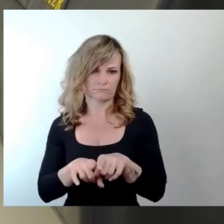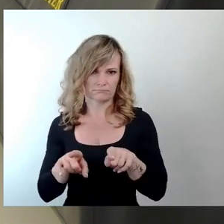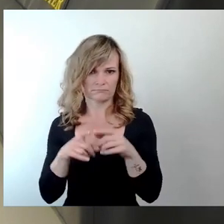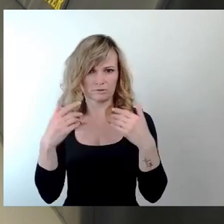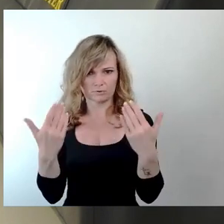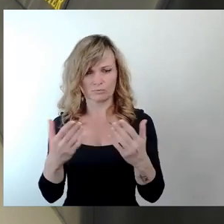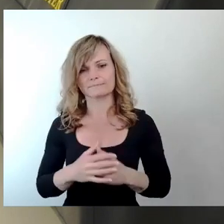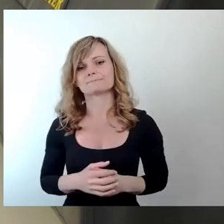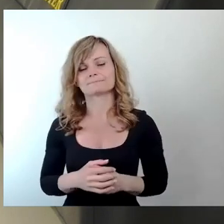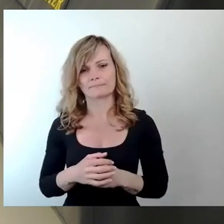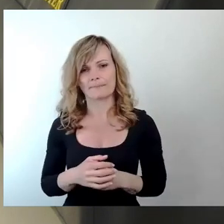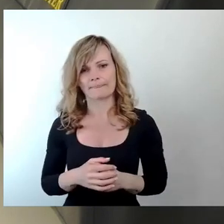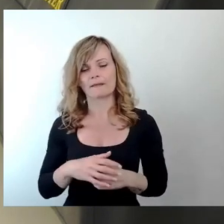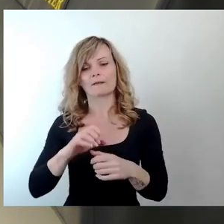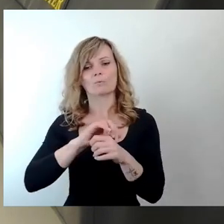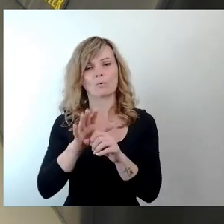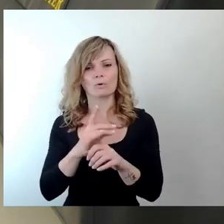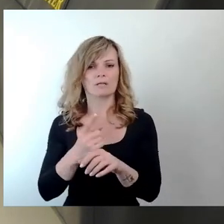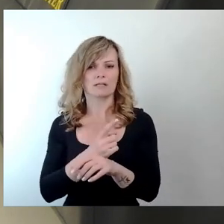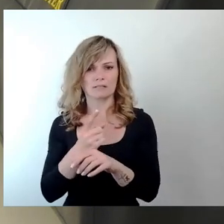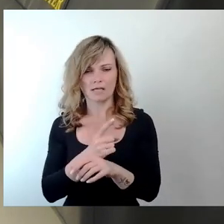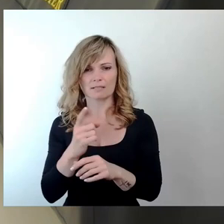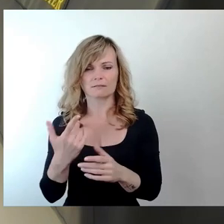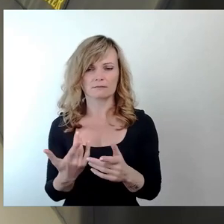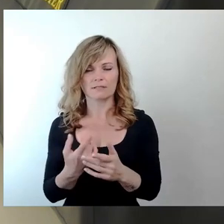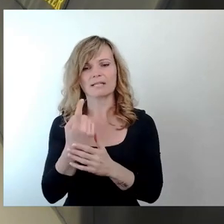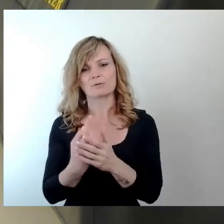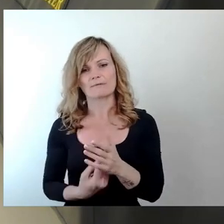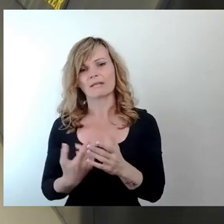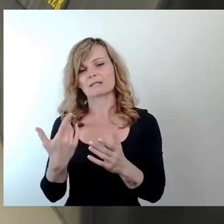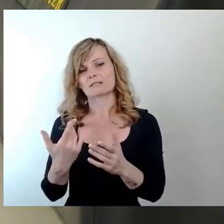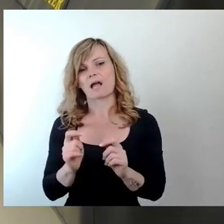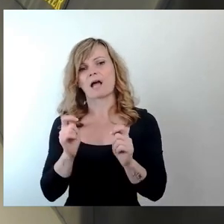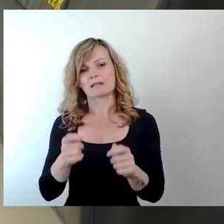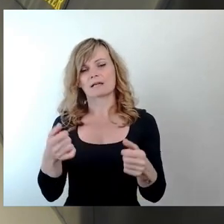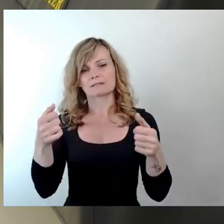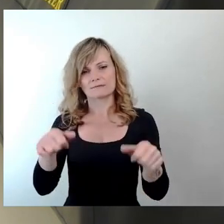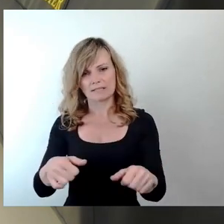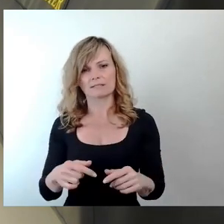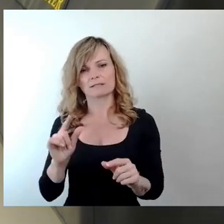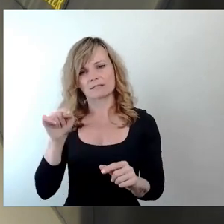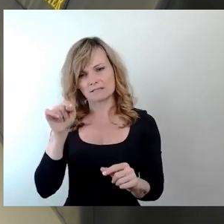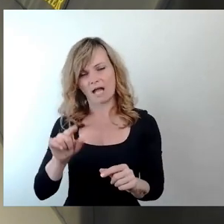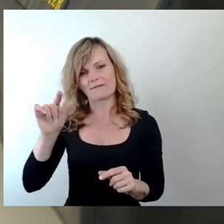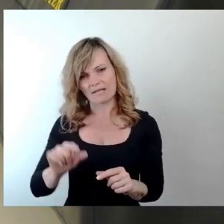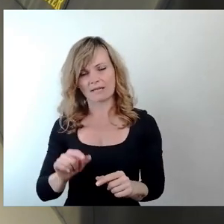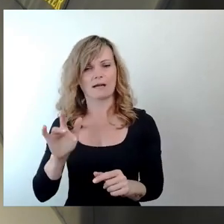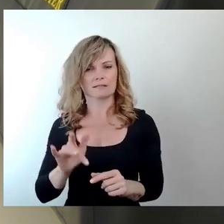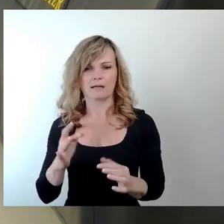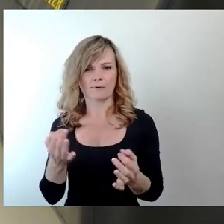etwas weniger zur Zeit zu Corona, wo die Insolvenzantragspflichten ausgesetzt wurden. Im Kalender 2024